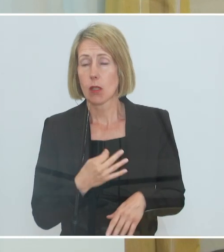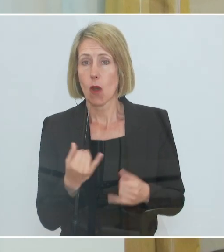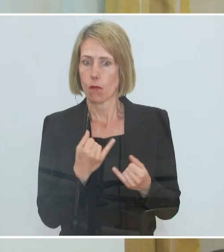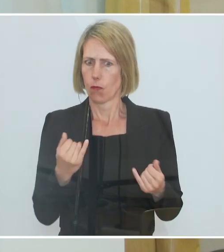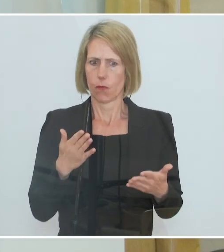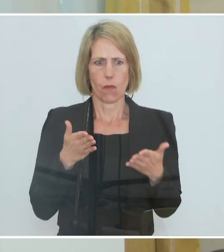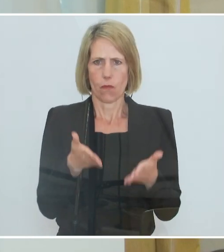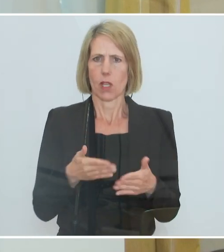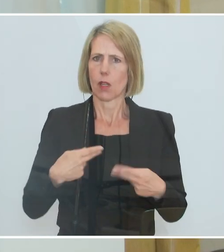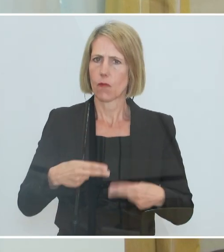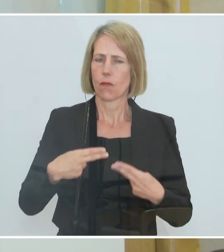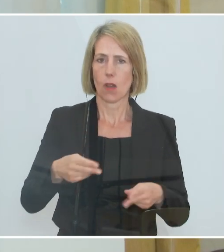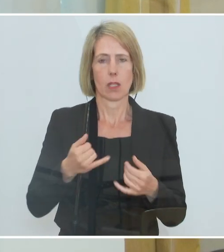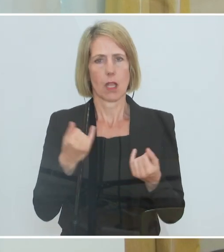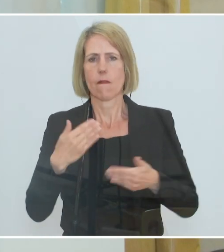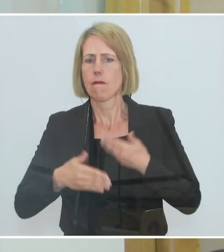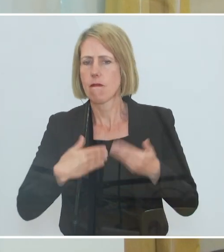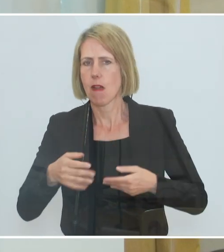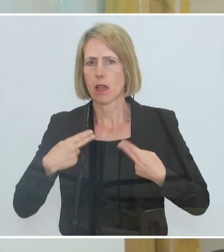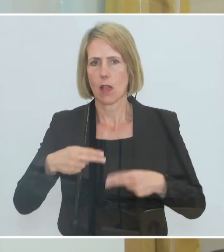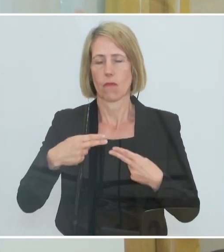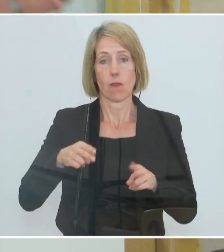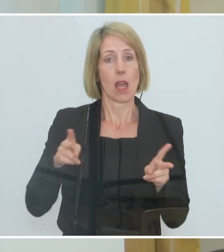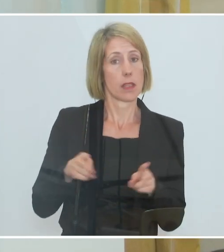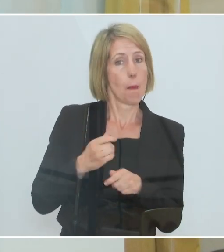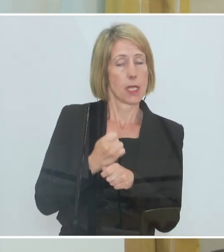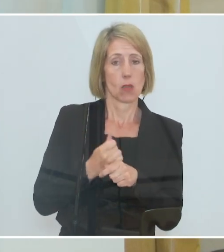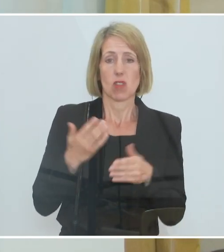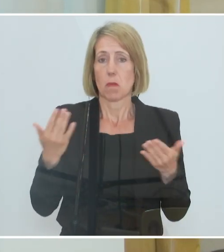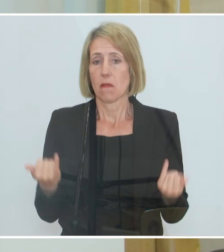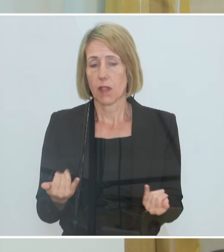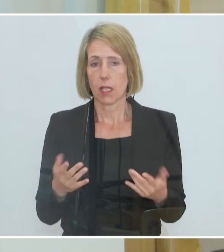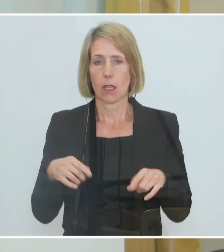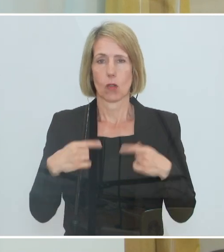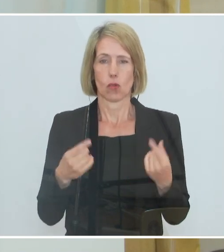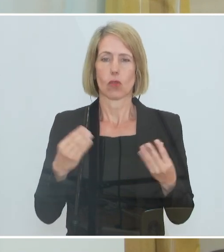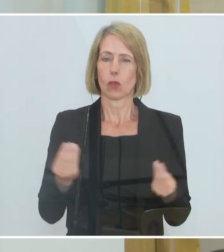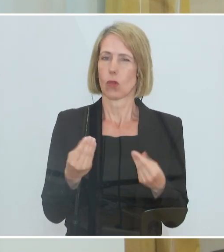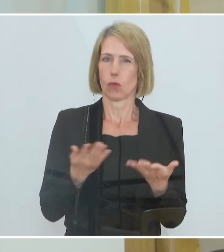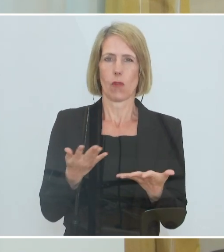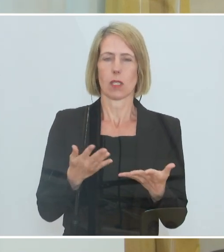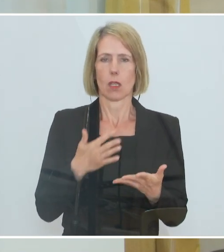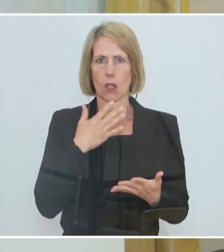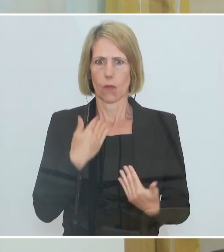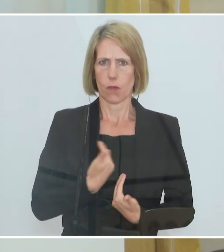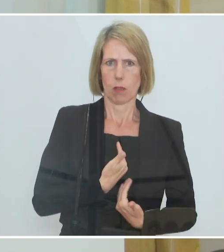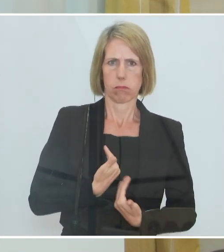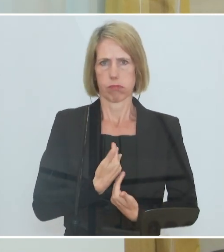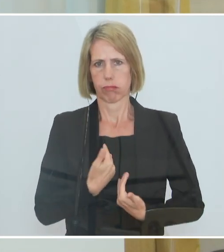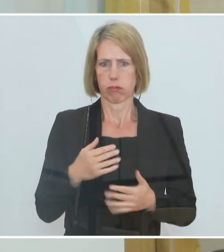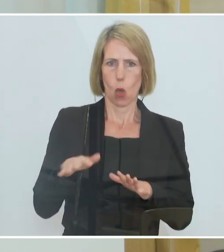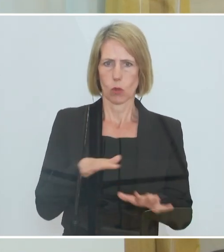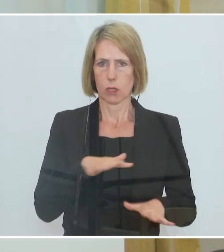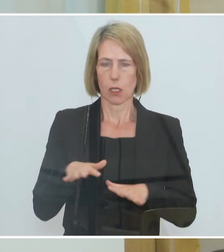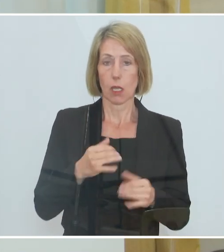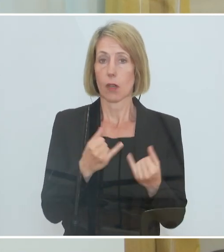denn das, wie wird denn das sein, wie geht das weiter mit der Kurzarbeit. Und der Grund ist, dass es natürlich auch viel Verunsicherung gegeben hat, weil